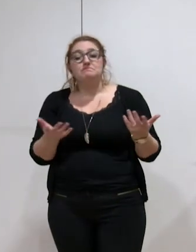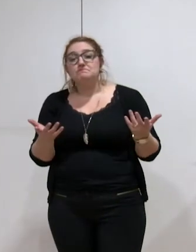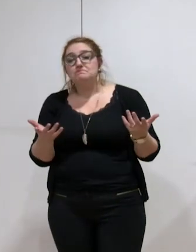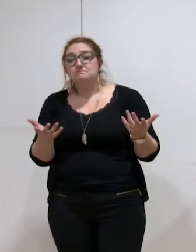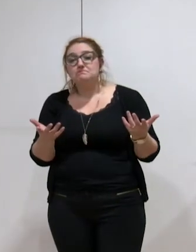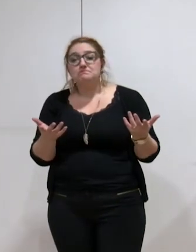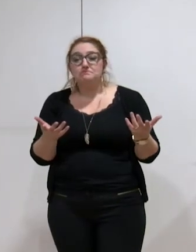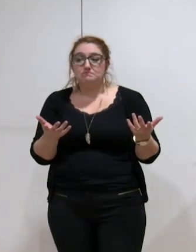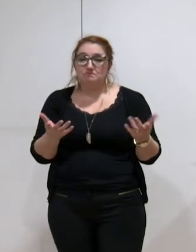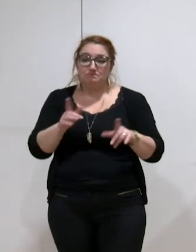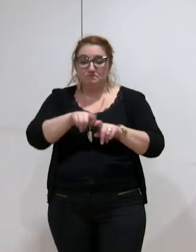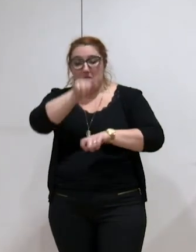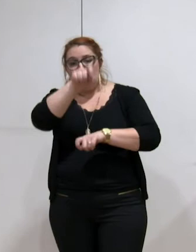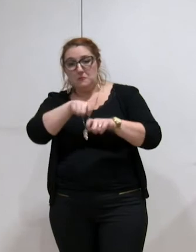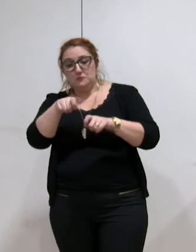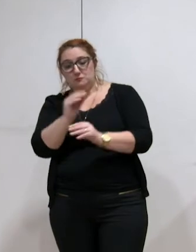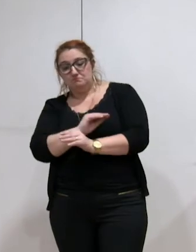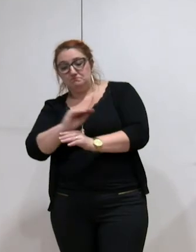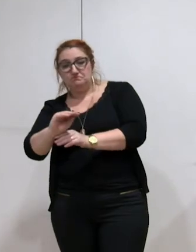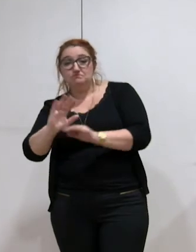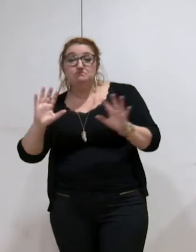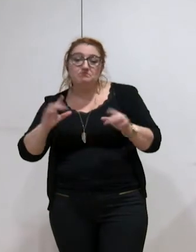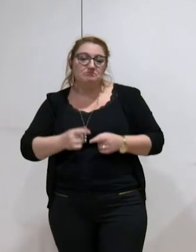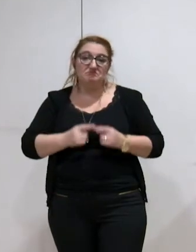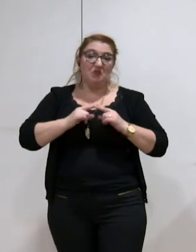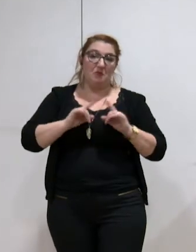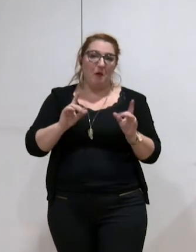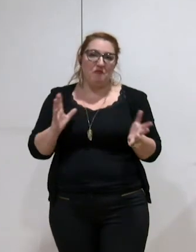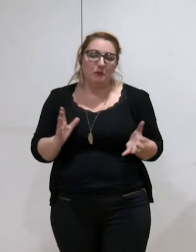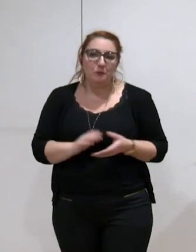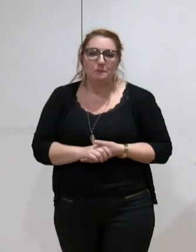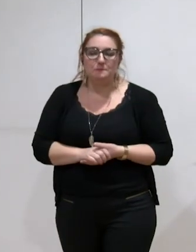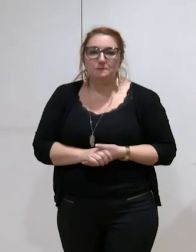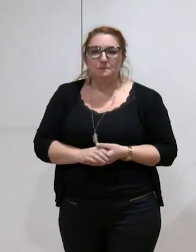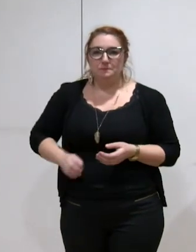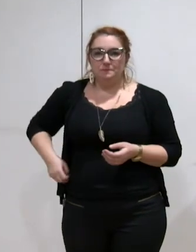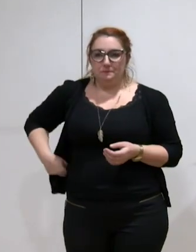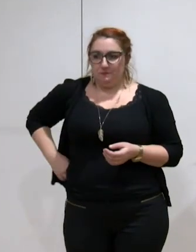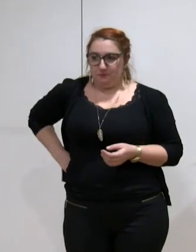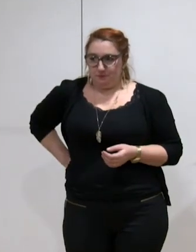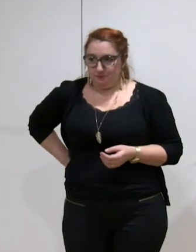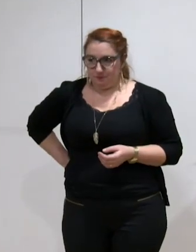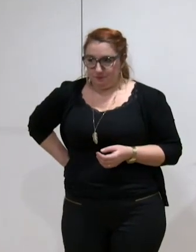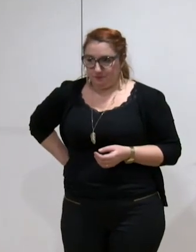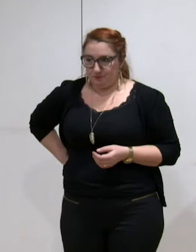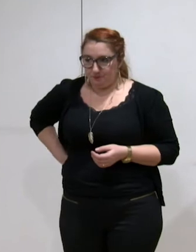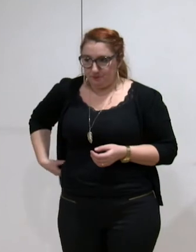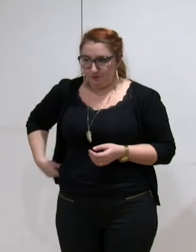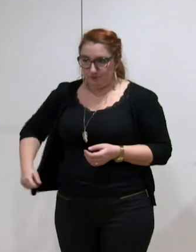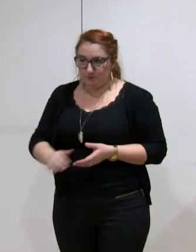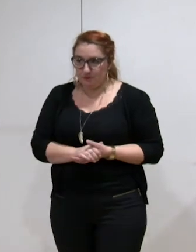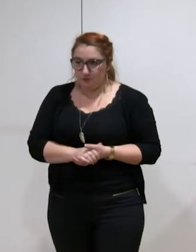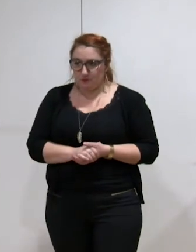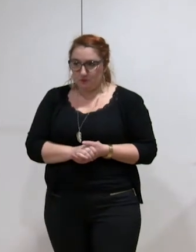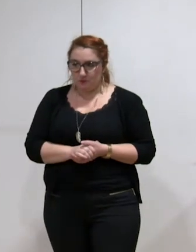des évaluations qui ont été faites. Et nous avons notamment un exemple que je